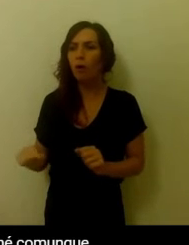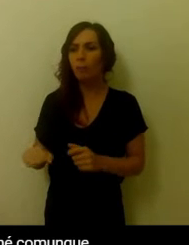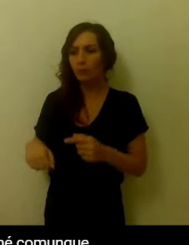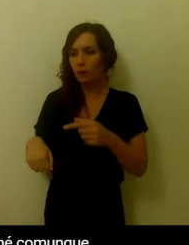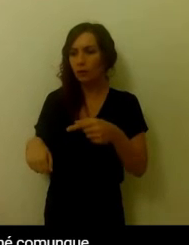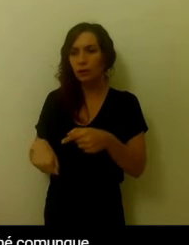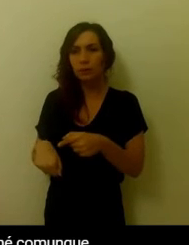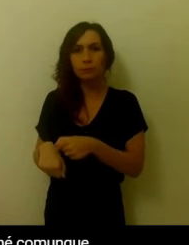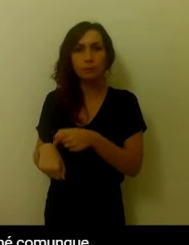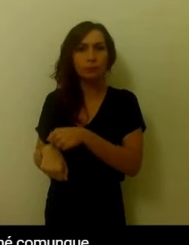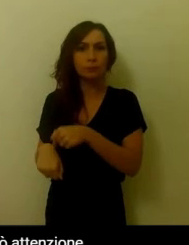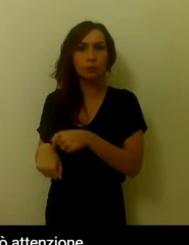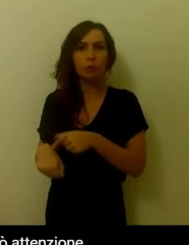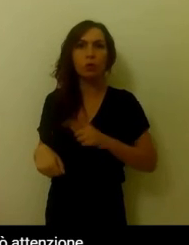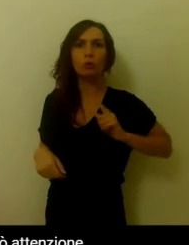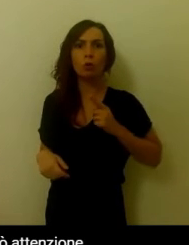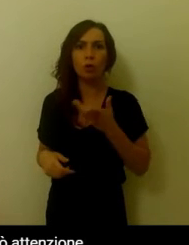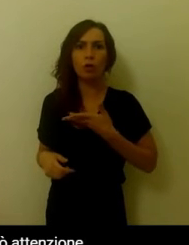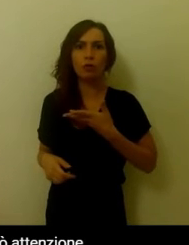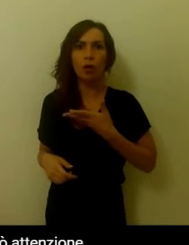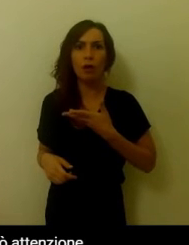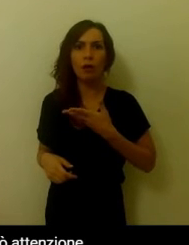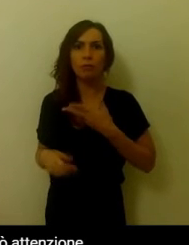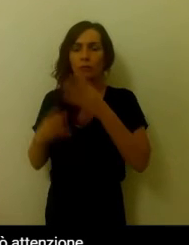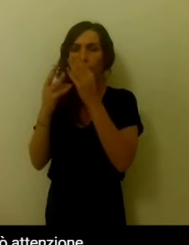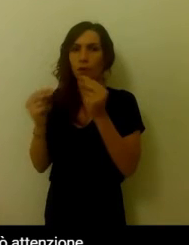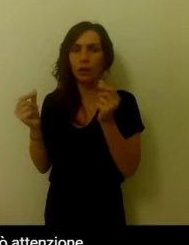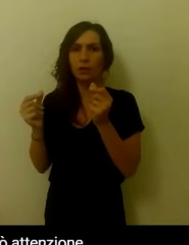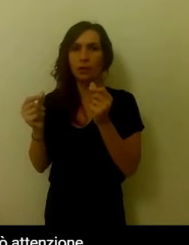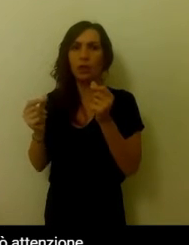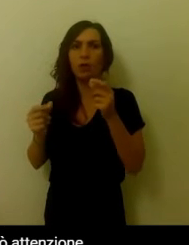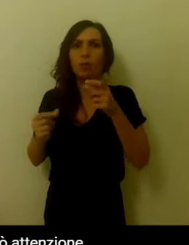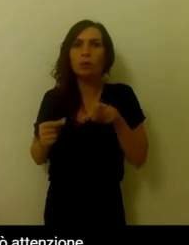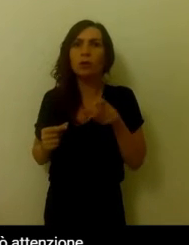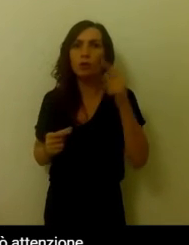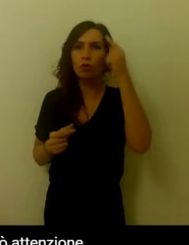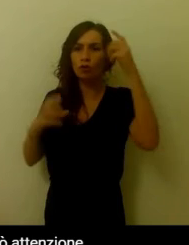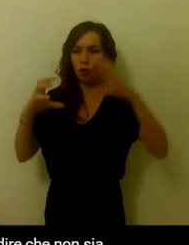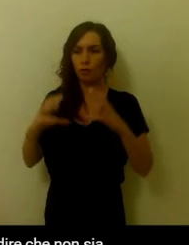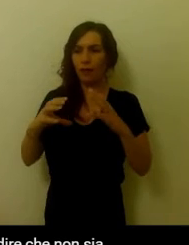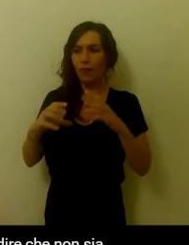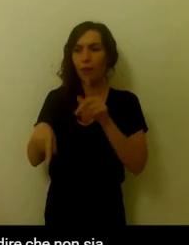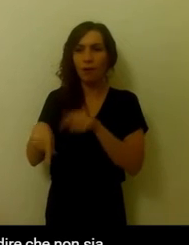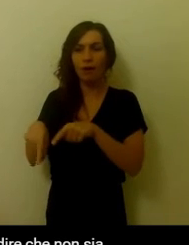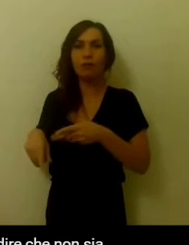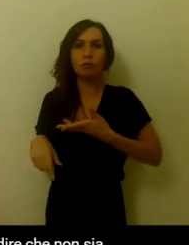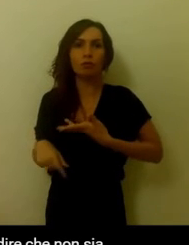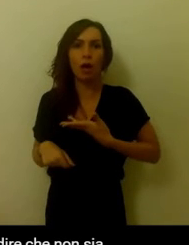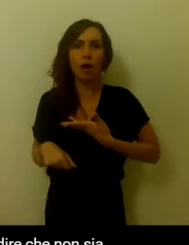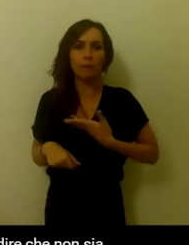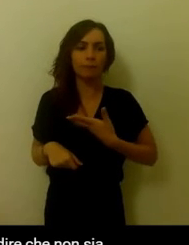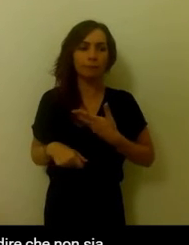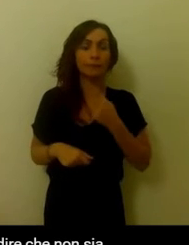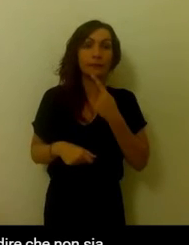patologia chiamata arto fantasma perché comunque nel proprio cervello quell'arto è presente. Però attenzione, dire che